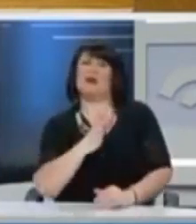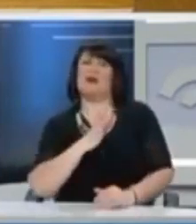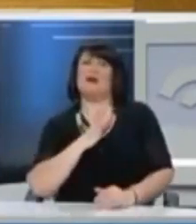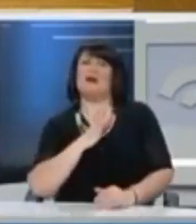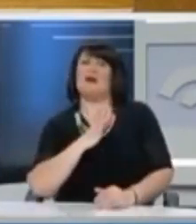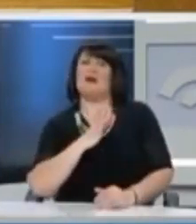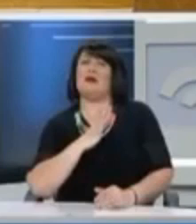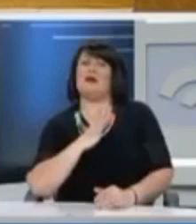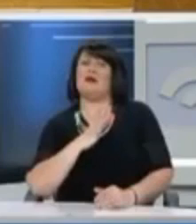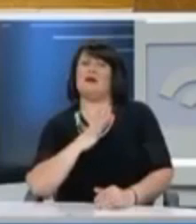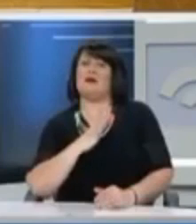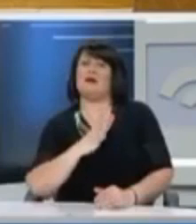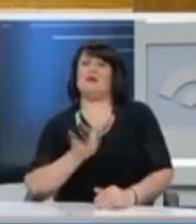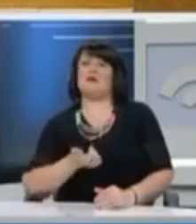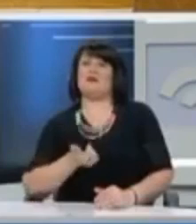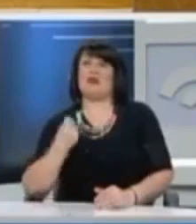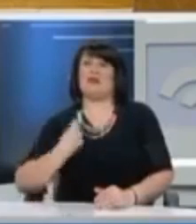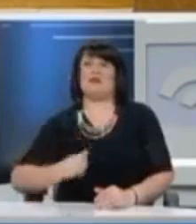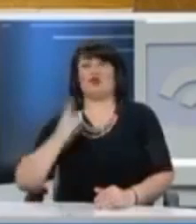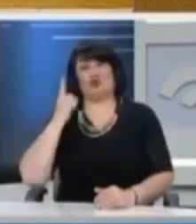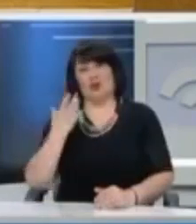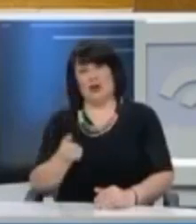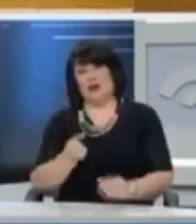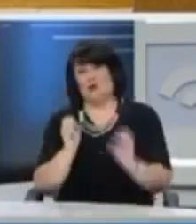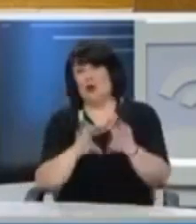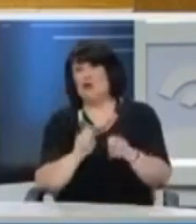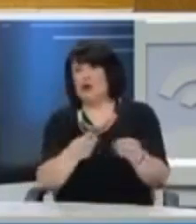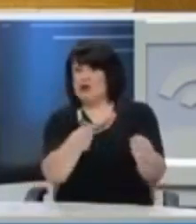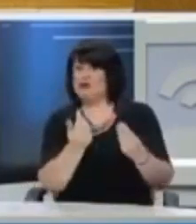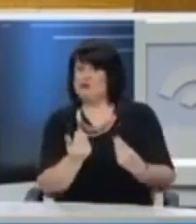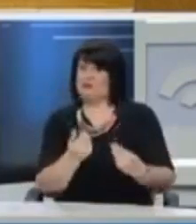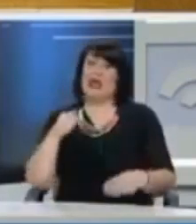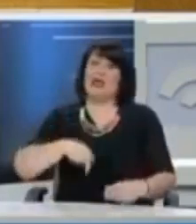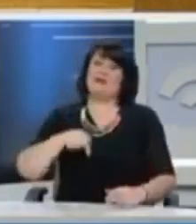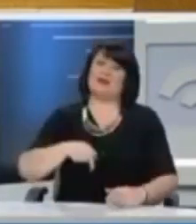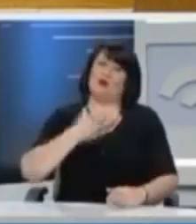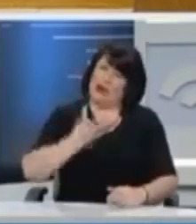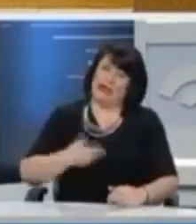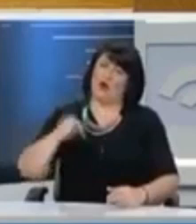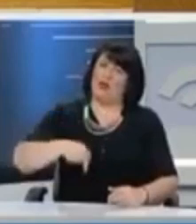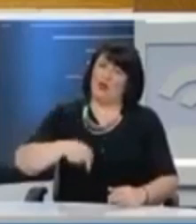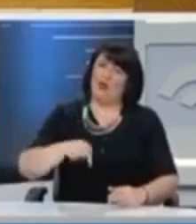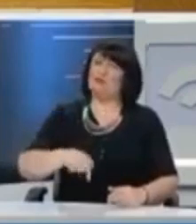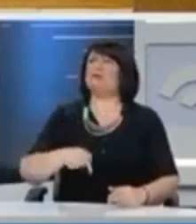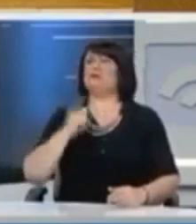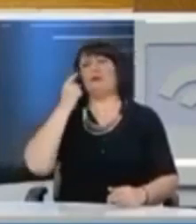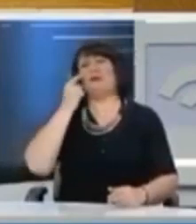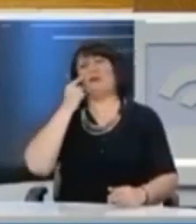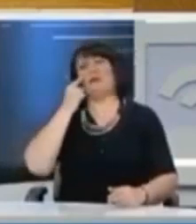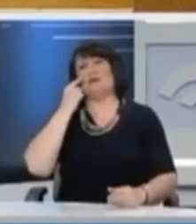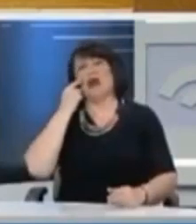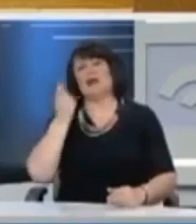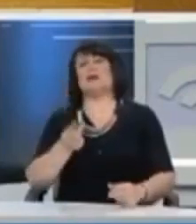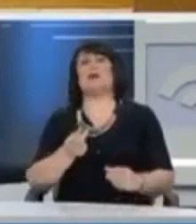πληροφορία που έχει το δημόσιο. Μόνο τότε θα λειτουργήσει. Για να κλείσω. Εμείς θα είμαστε εδώ για να αποκαλύπτουμε την ταξική